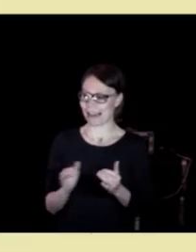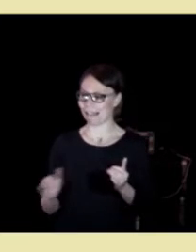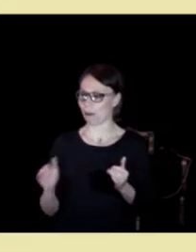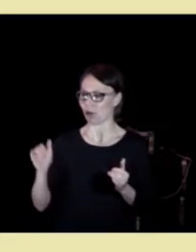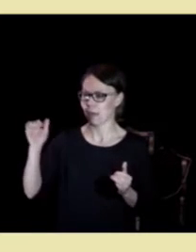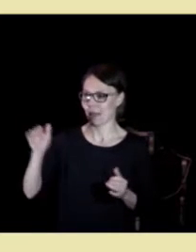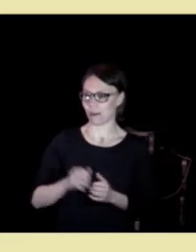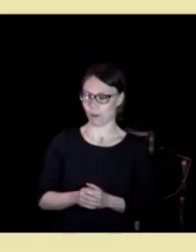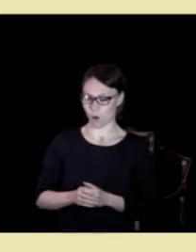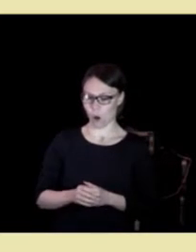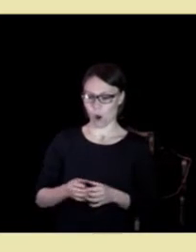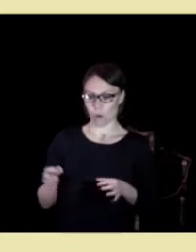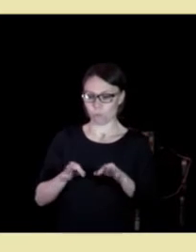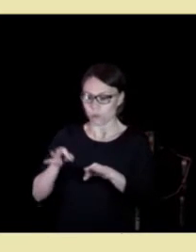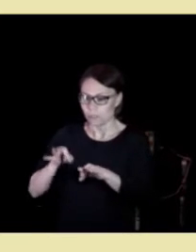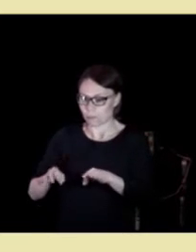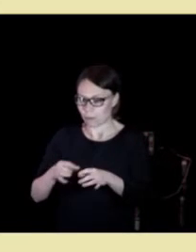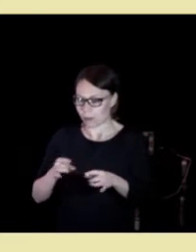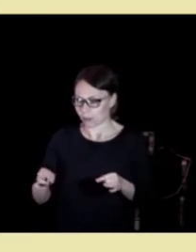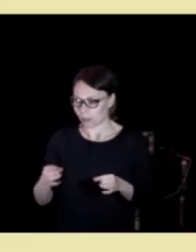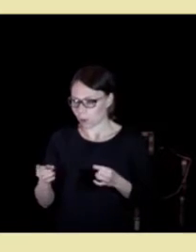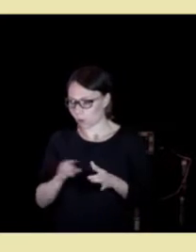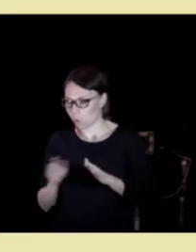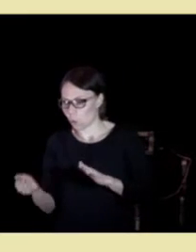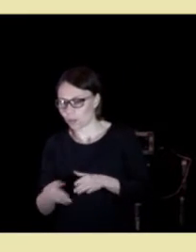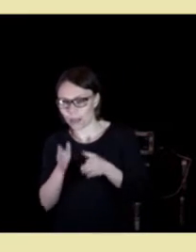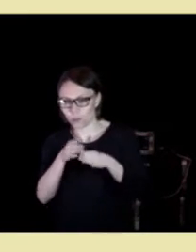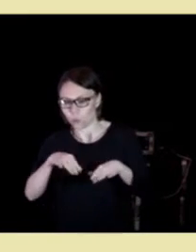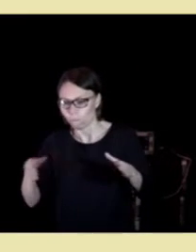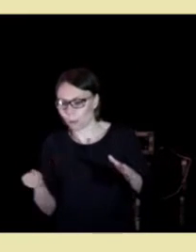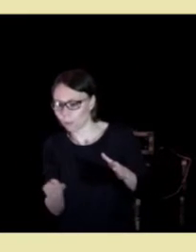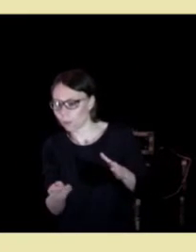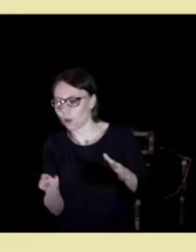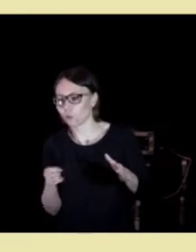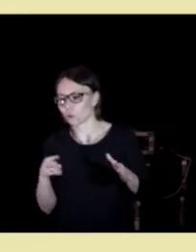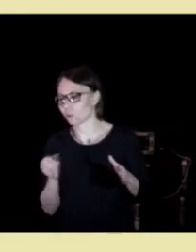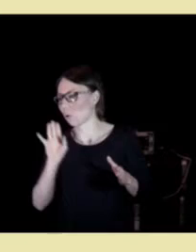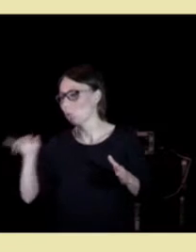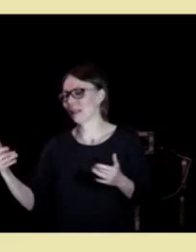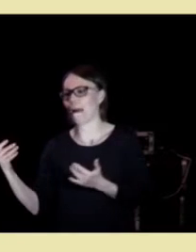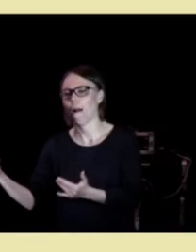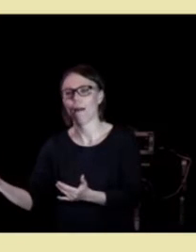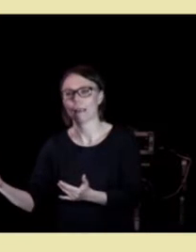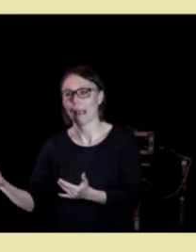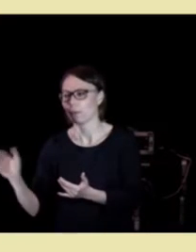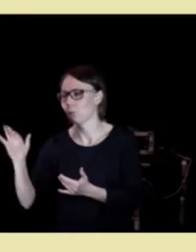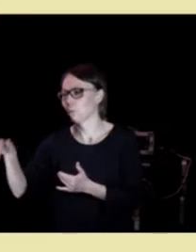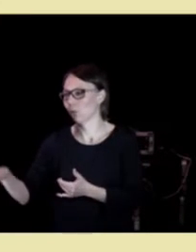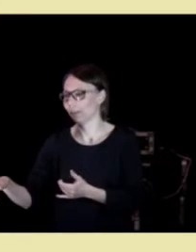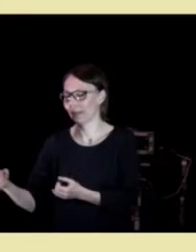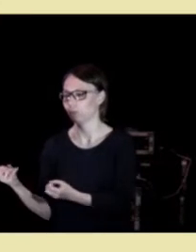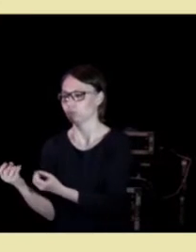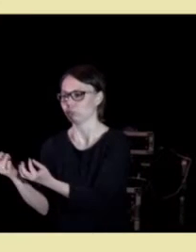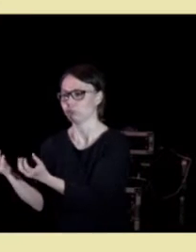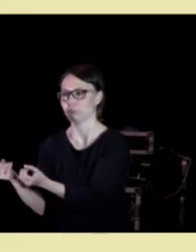Pusslespilsbrikkene har ikke bare funnet vei i noen av de mørke sofaen, noen av de også havner ute i hagen i det overgrodde bedet.